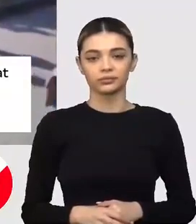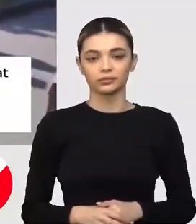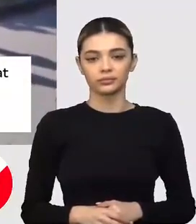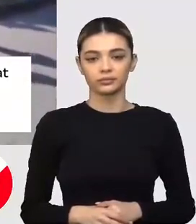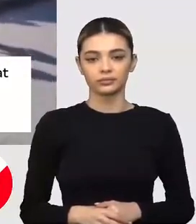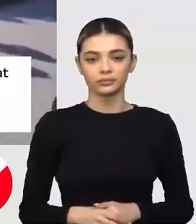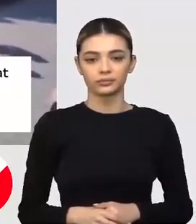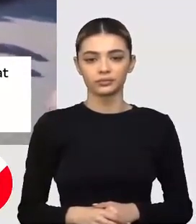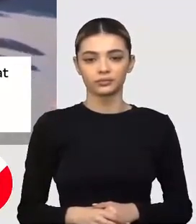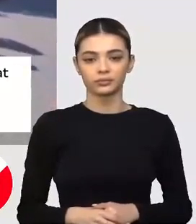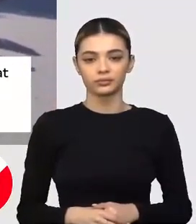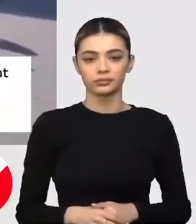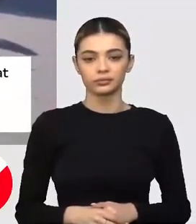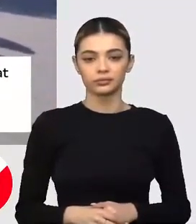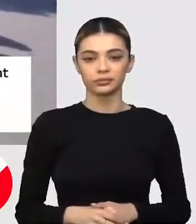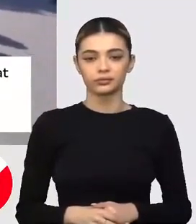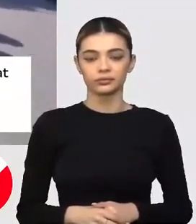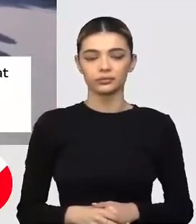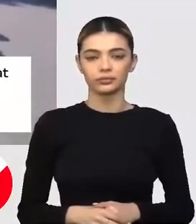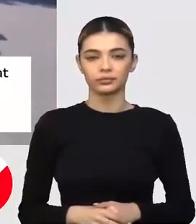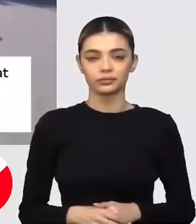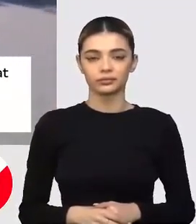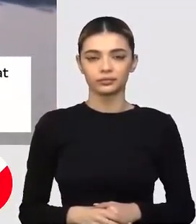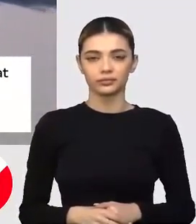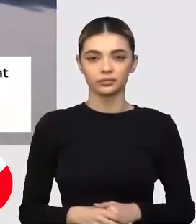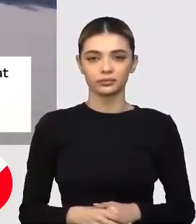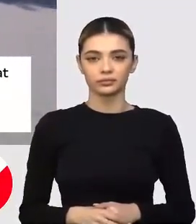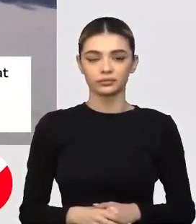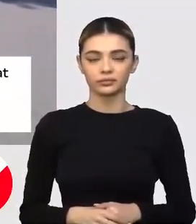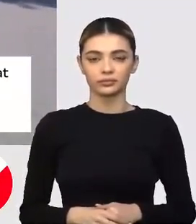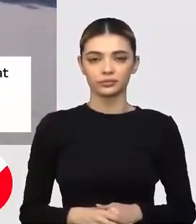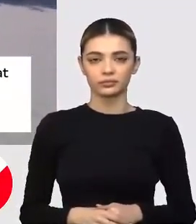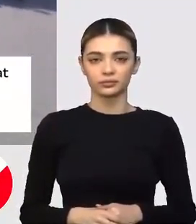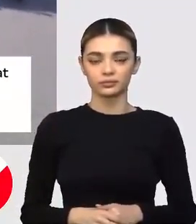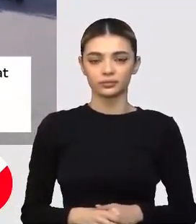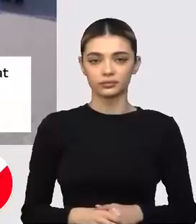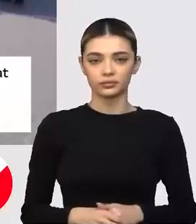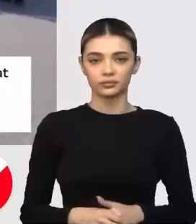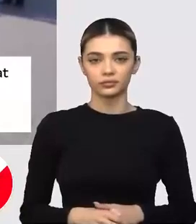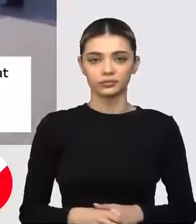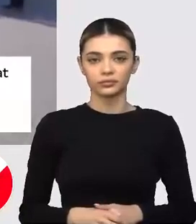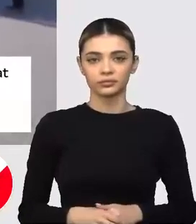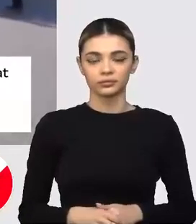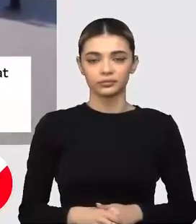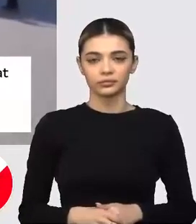mulți mă vă povestea și împăriți Caieva pentru acțiuni